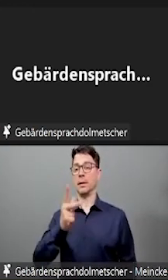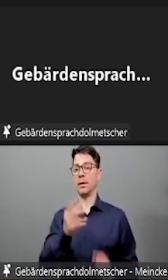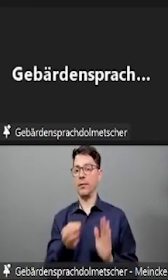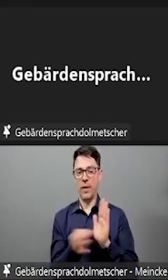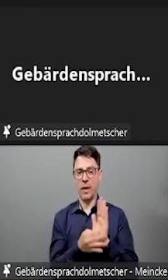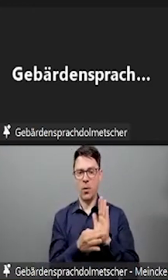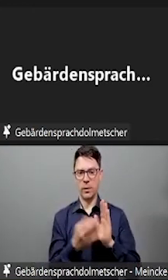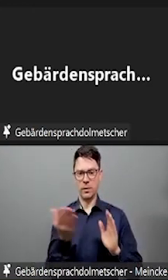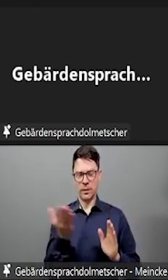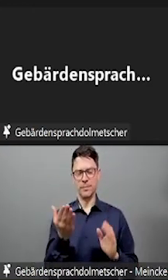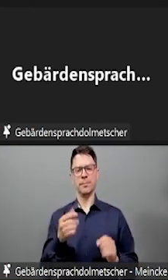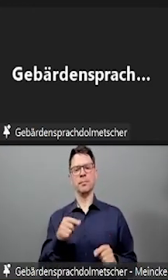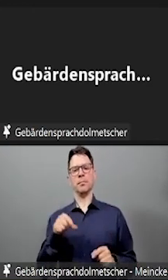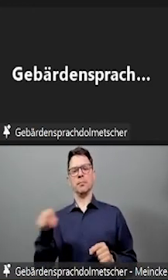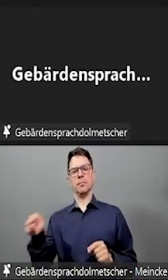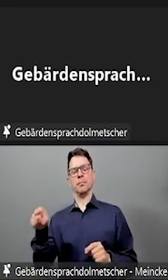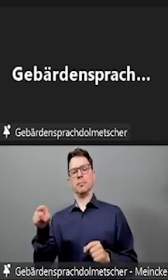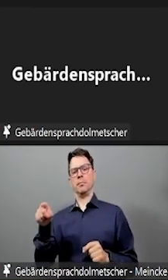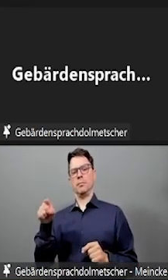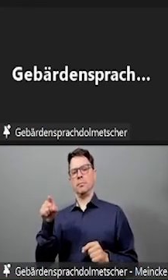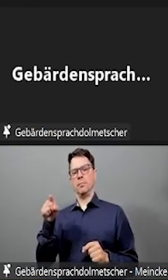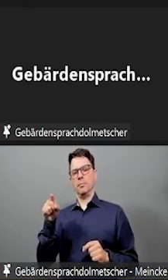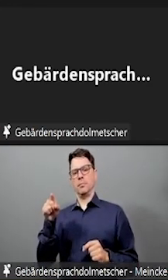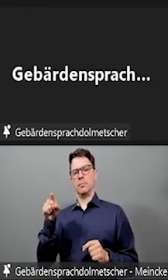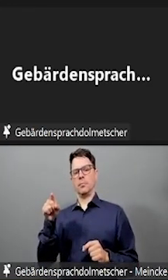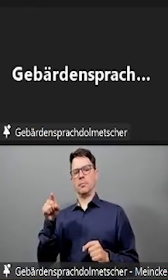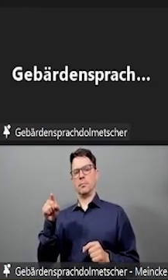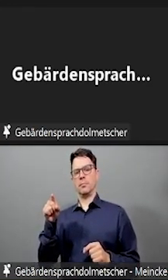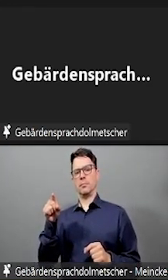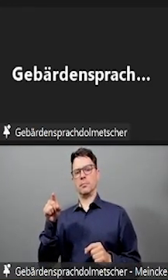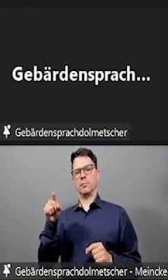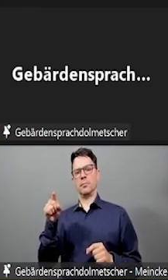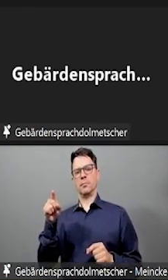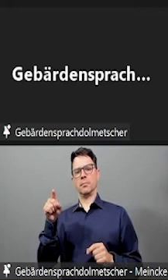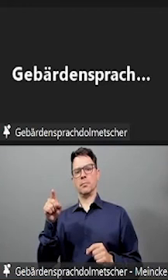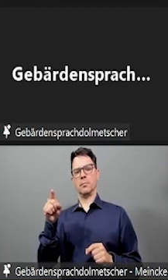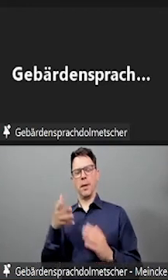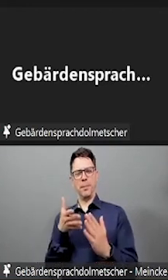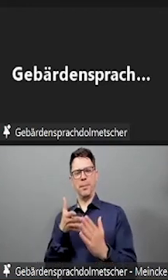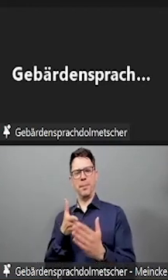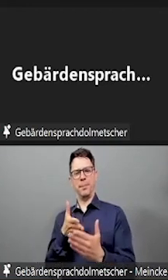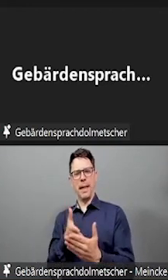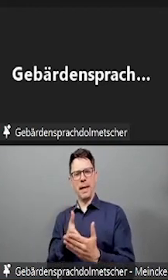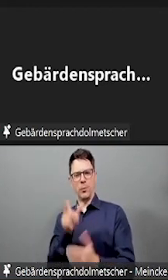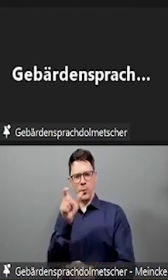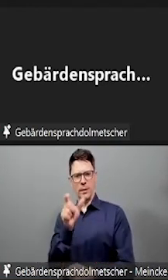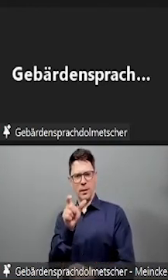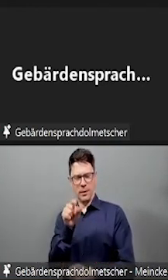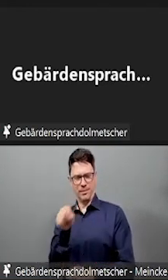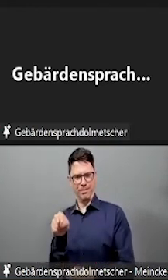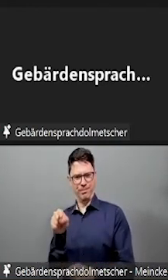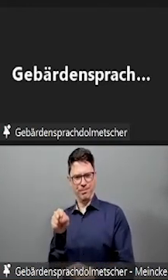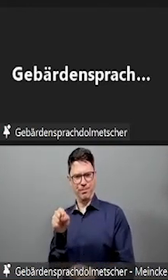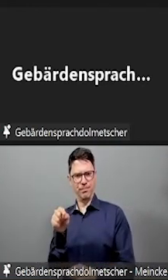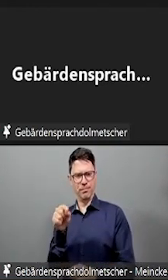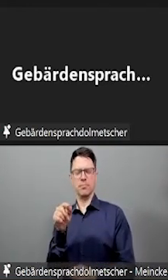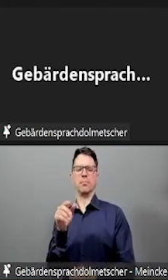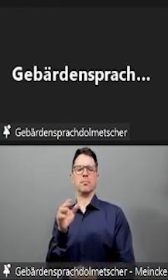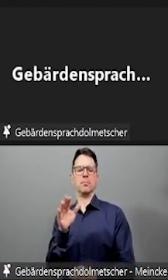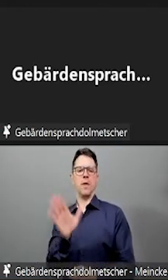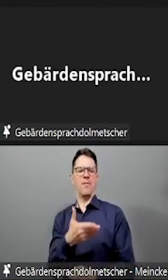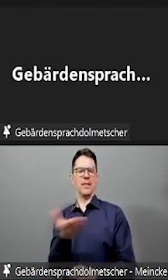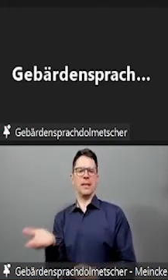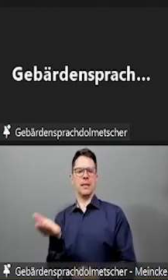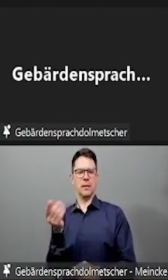Sonst kann auch kein Nachteilsausgleich gewährt werden. Und diese dritte Voraussetzung ist Anlass für fast alle Konflikte,